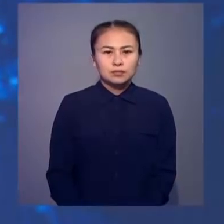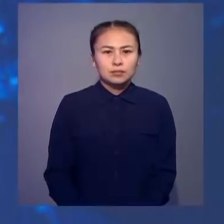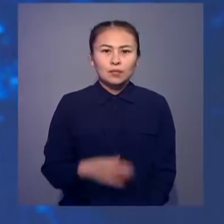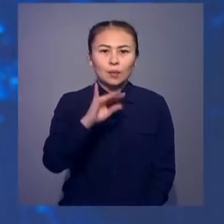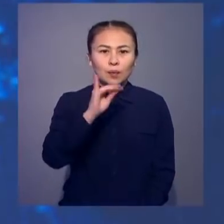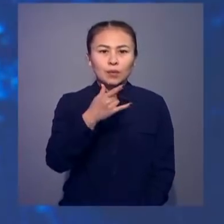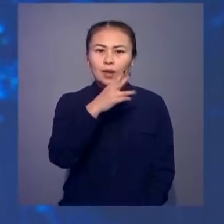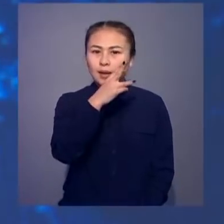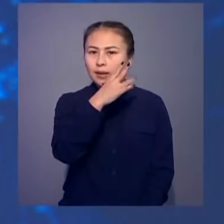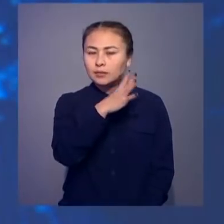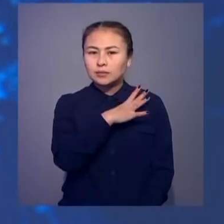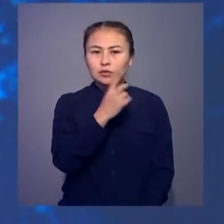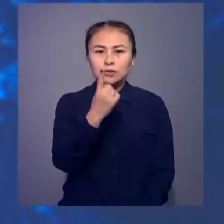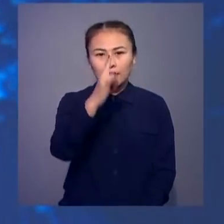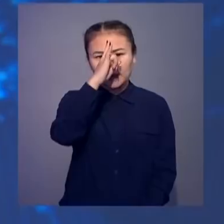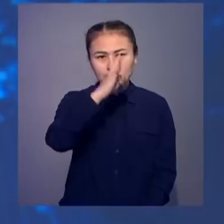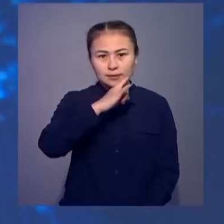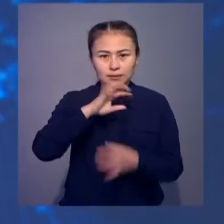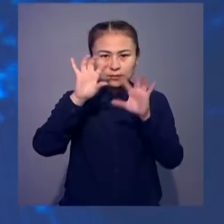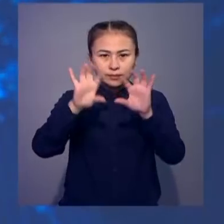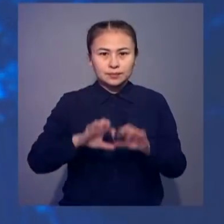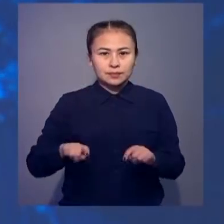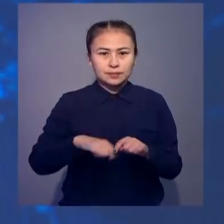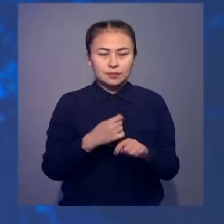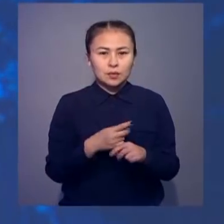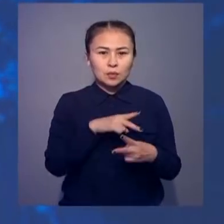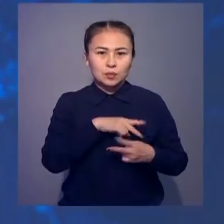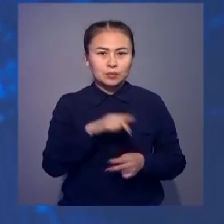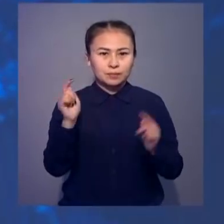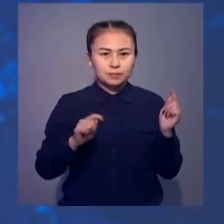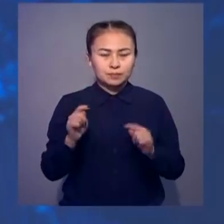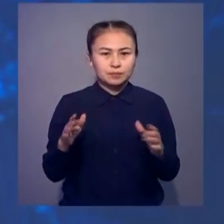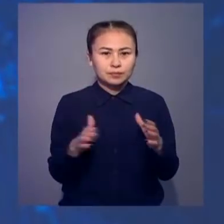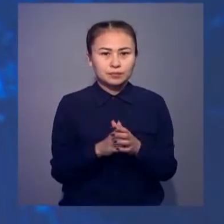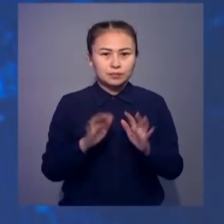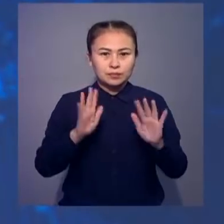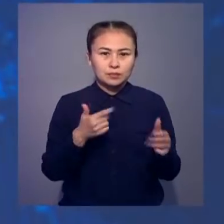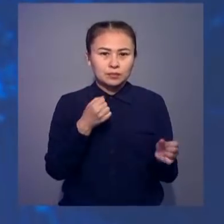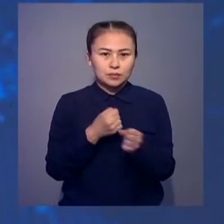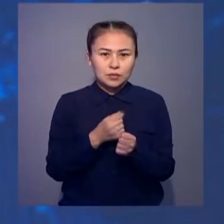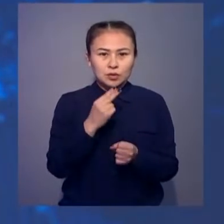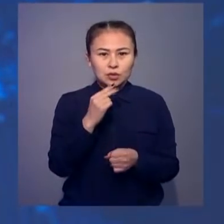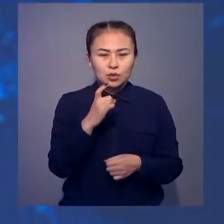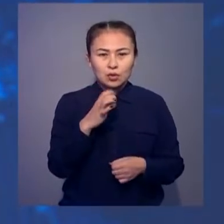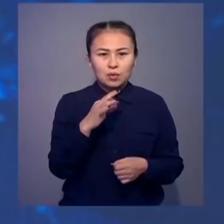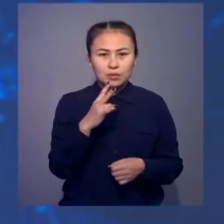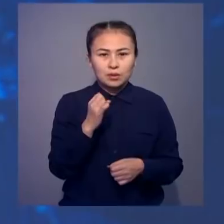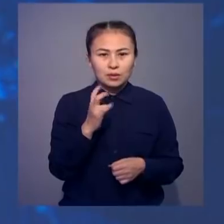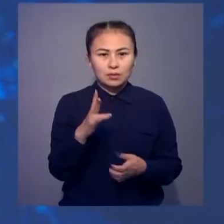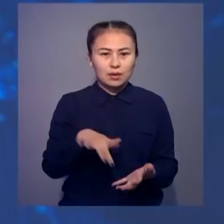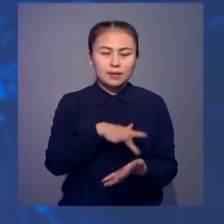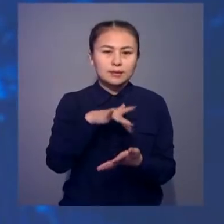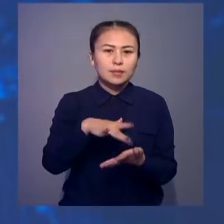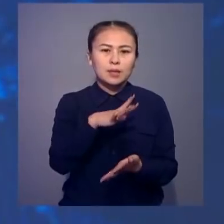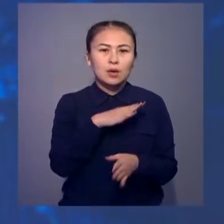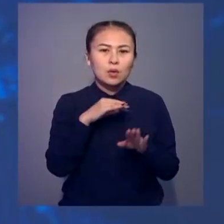Ұңсіртік Кореяда тағы бір қазақстандық зансыз гембек мигранты жол апатына ұшырады. Оқыға өткен Жымада Чихо Нан